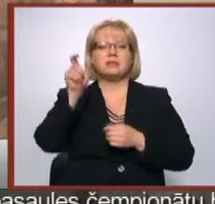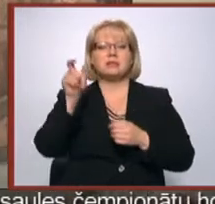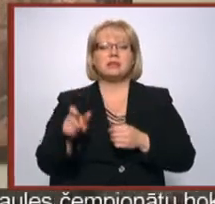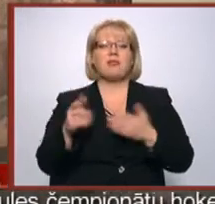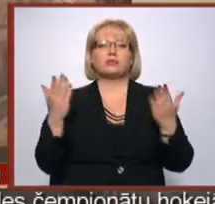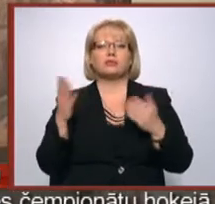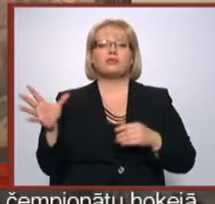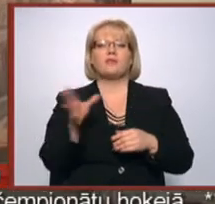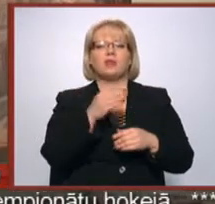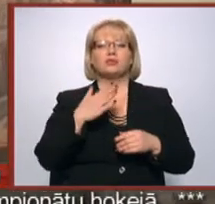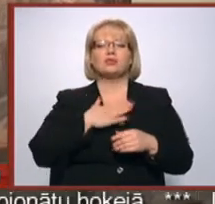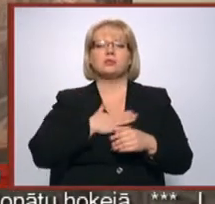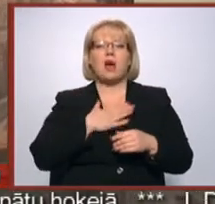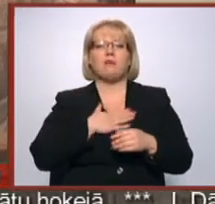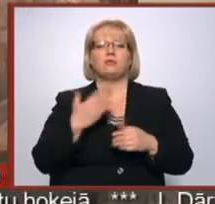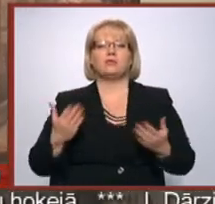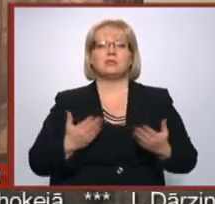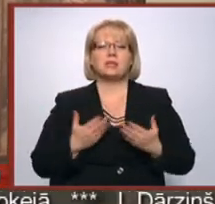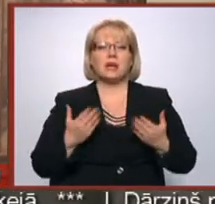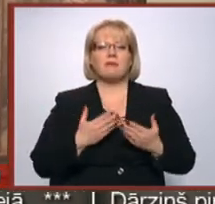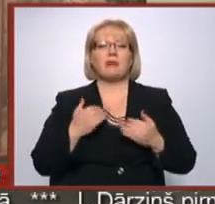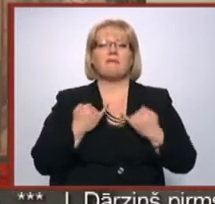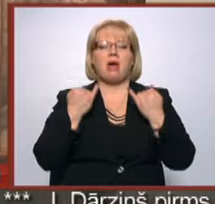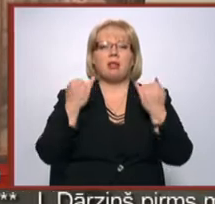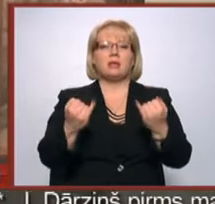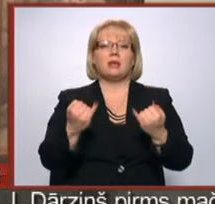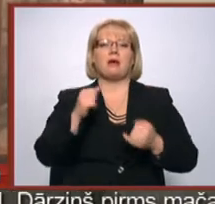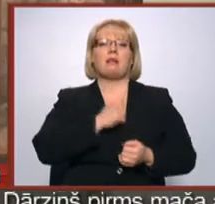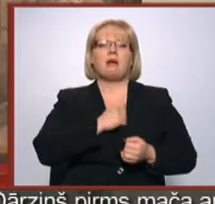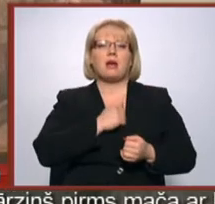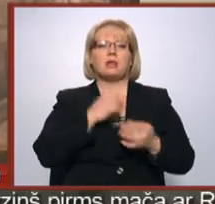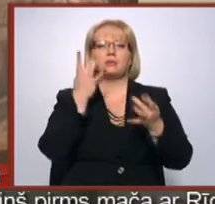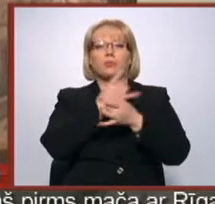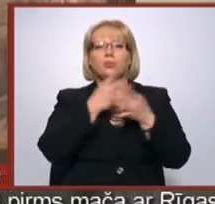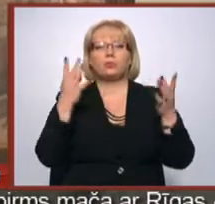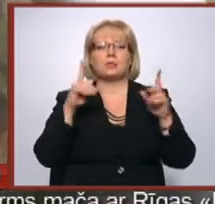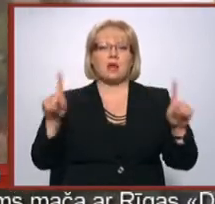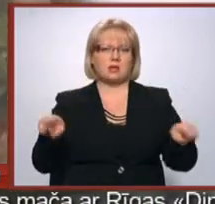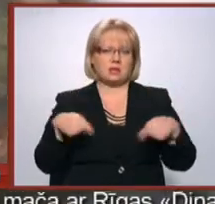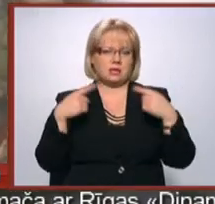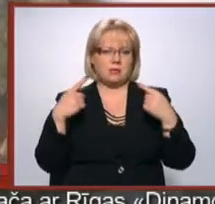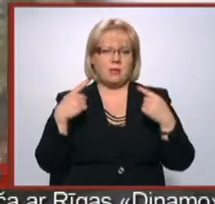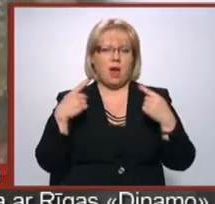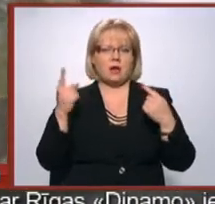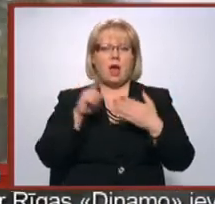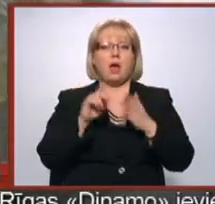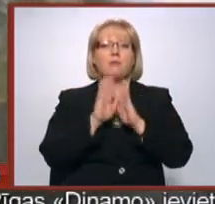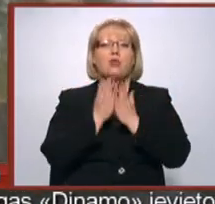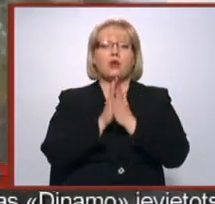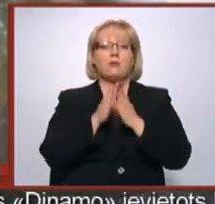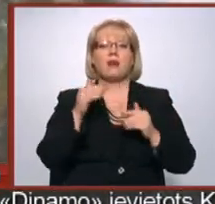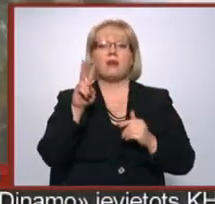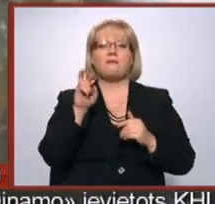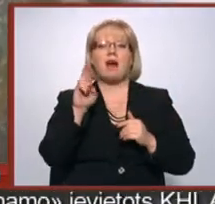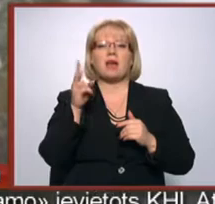visu savu dzīvi peltīja Latgales kultūras attīstībai. Monogrāfija Francisks